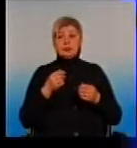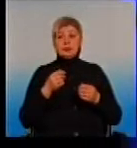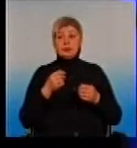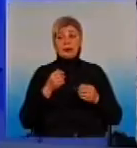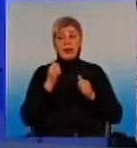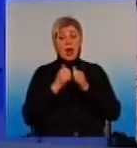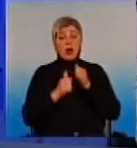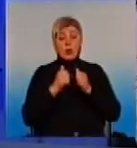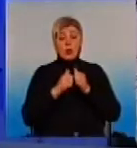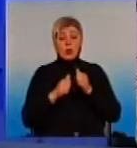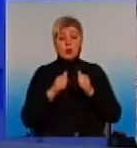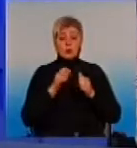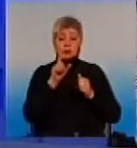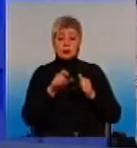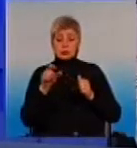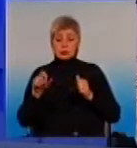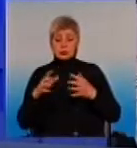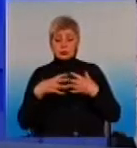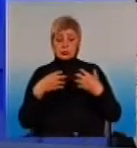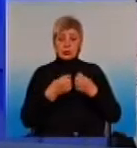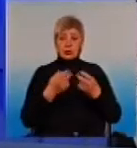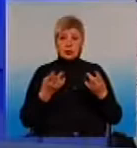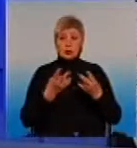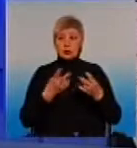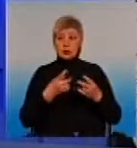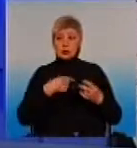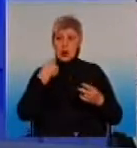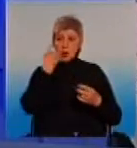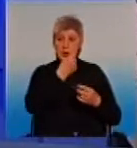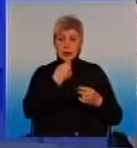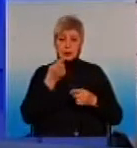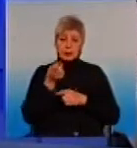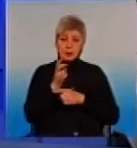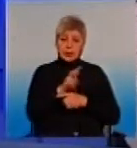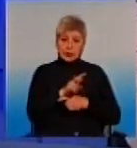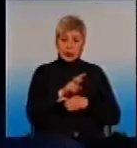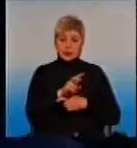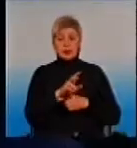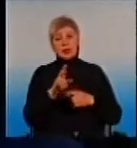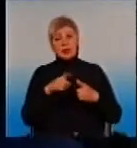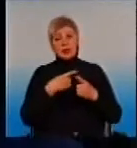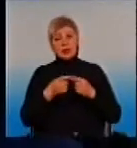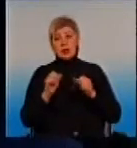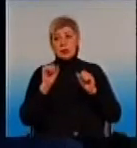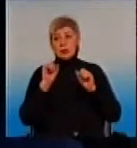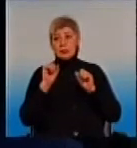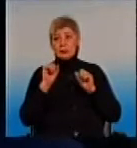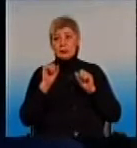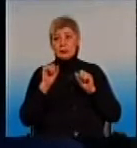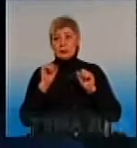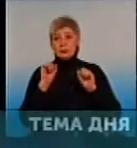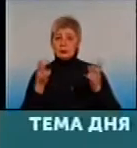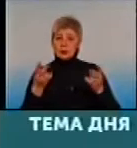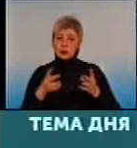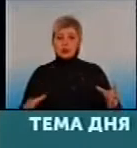Кожному члену родини треба приходити особисто, чи може пройти хтось один і заповнювати декларацію на всіх Можна прийти всі всі.